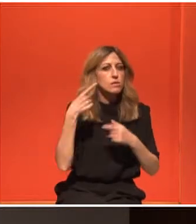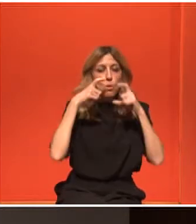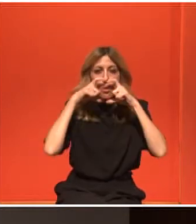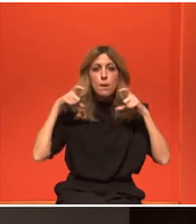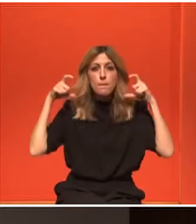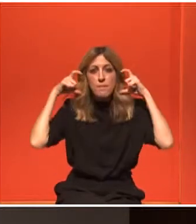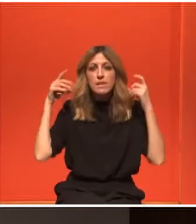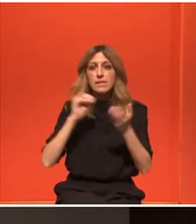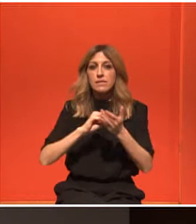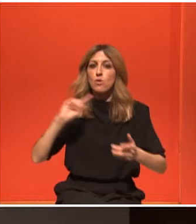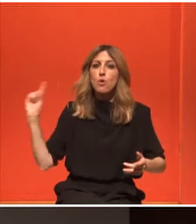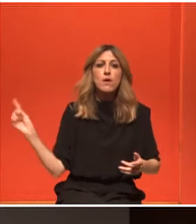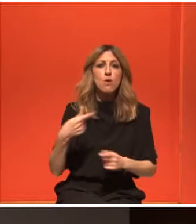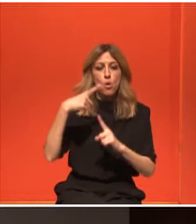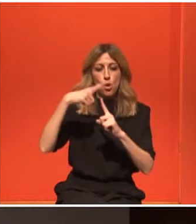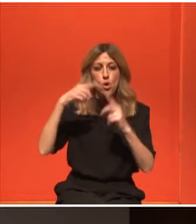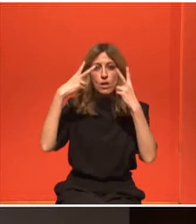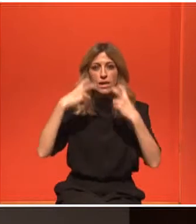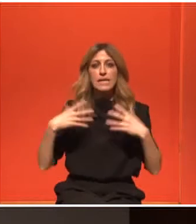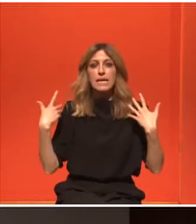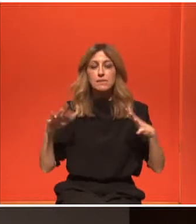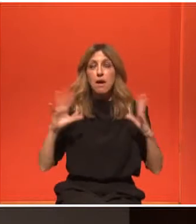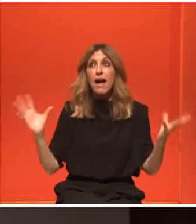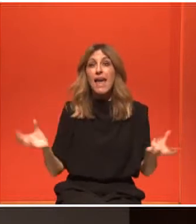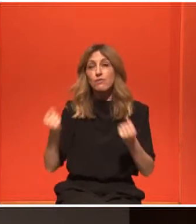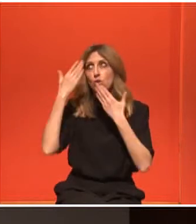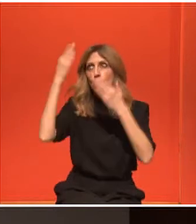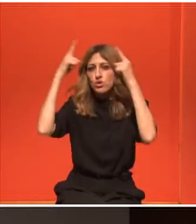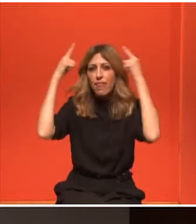όλοι τα τεστ και είμαστε, δόξα τον Θεό, αρνητικοί. Κύριε καθηγητά.